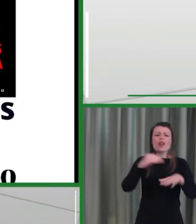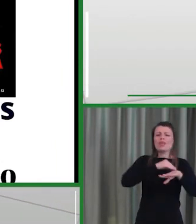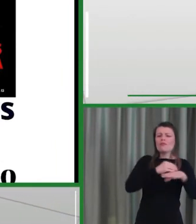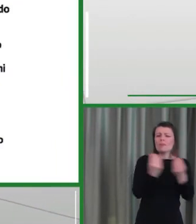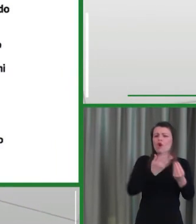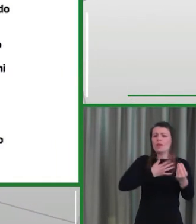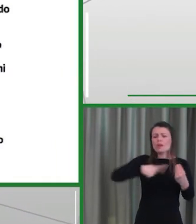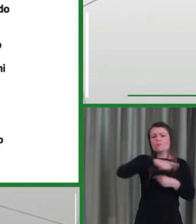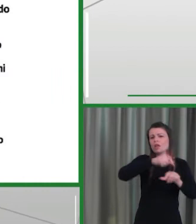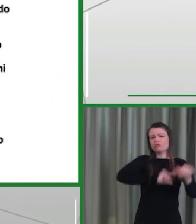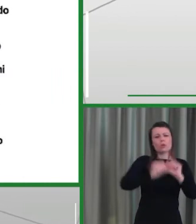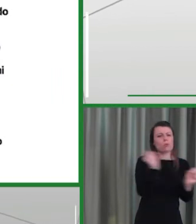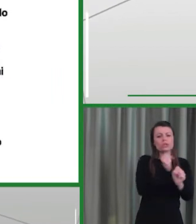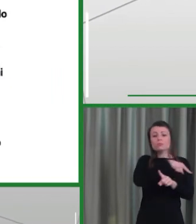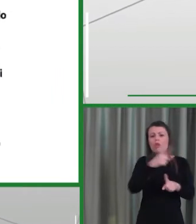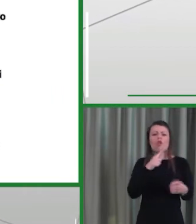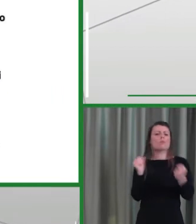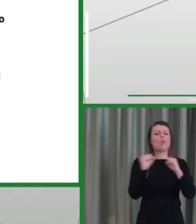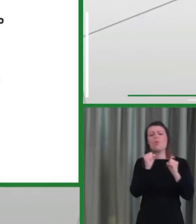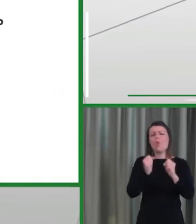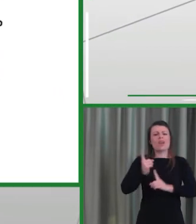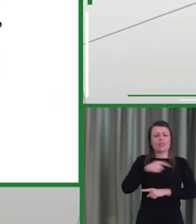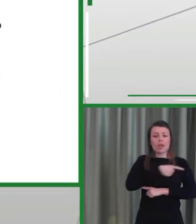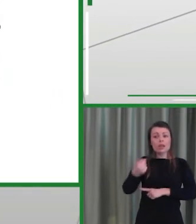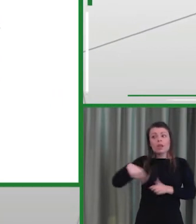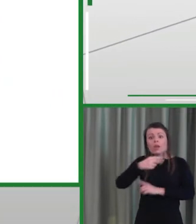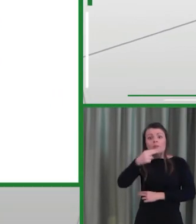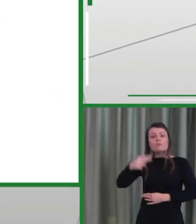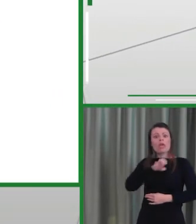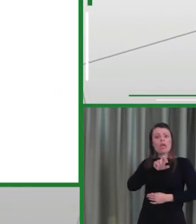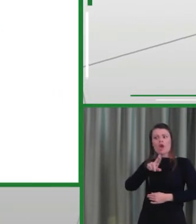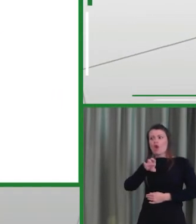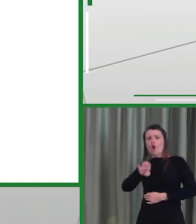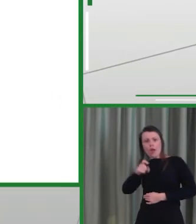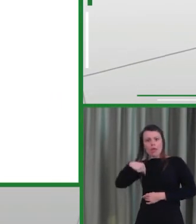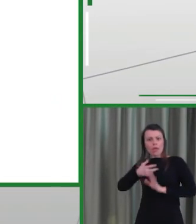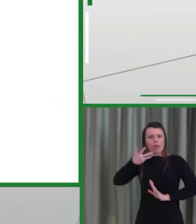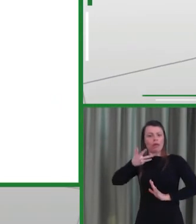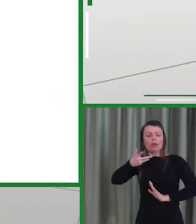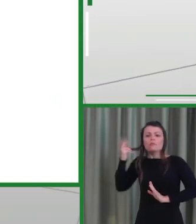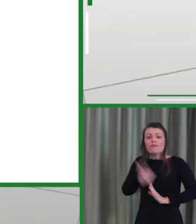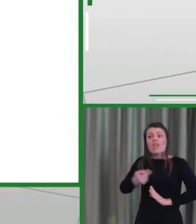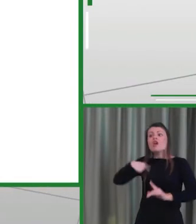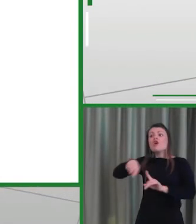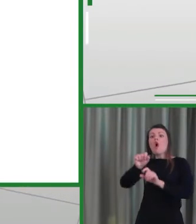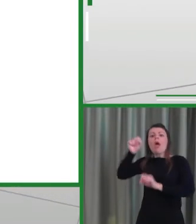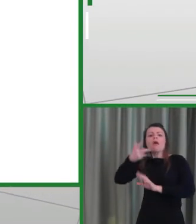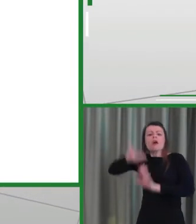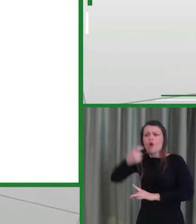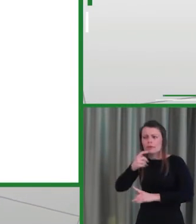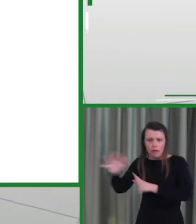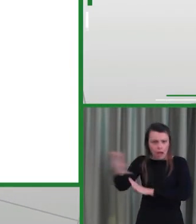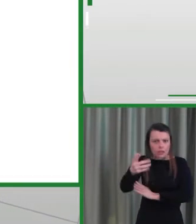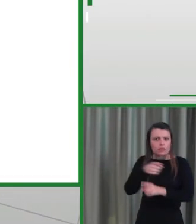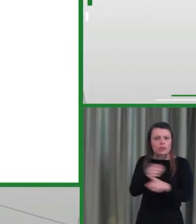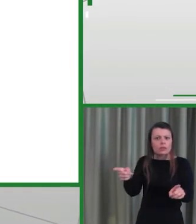guerrieri. Mi hanno definita eroe, ma i veri eroi qui sono ben altro. I veri eroi sono